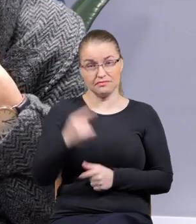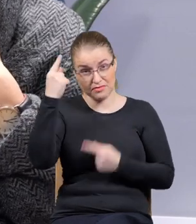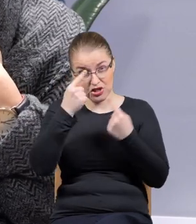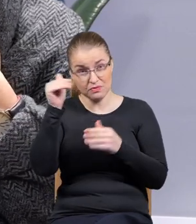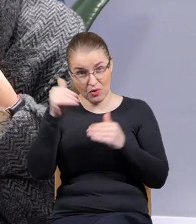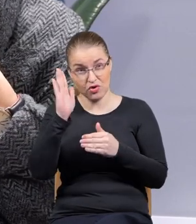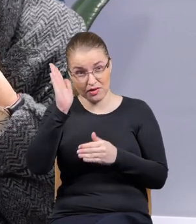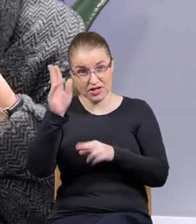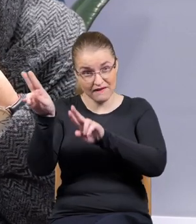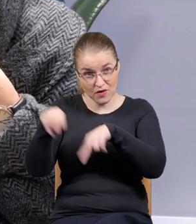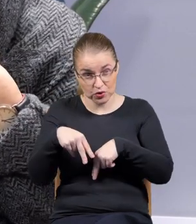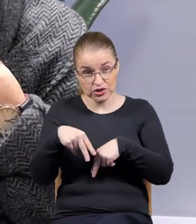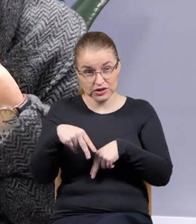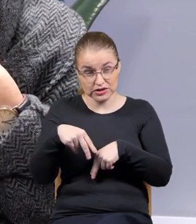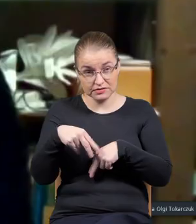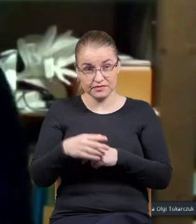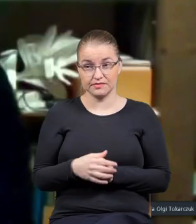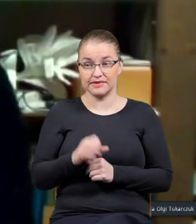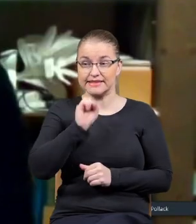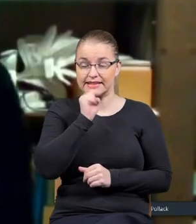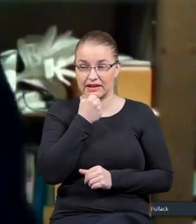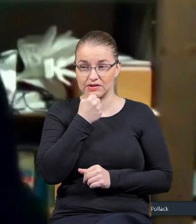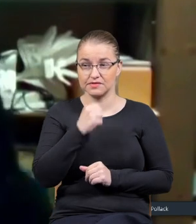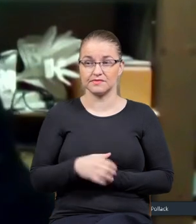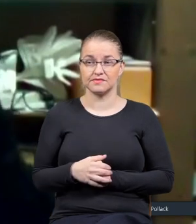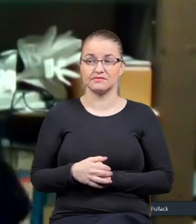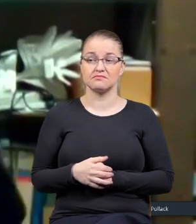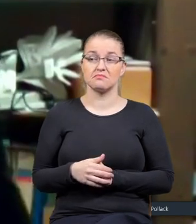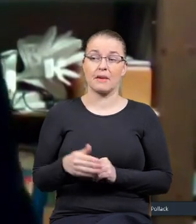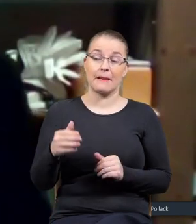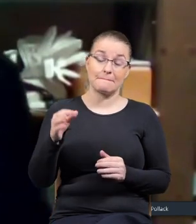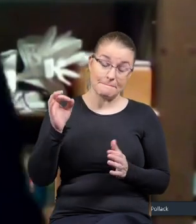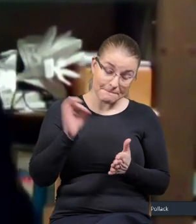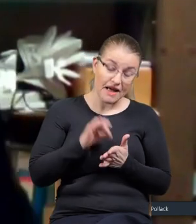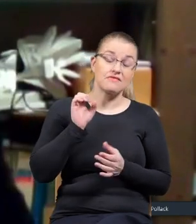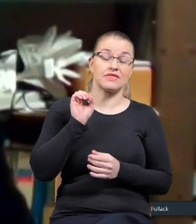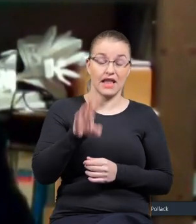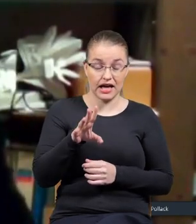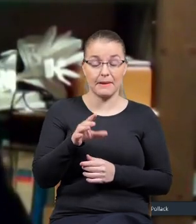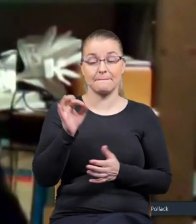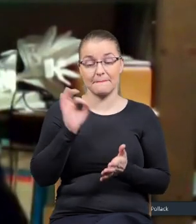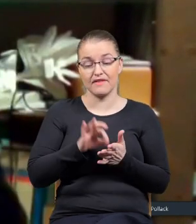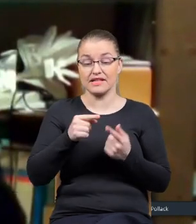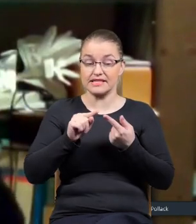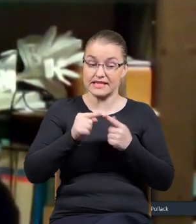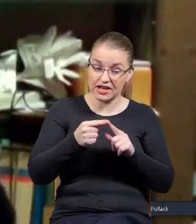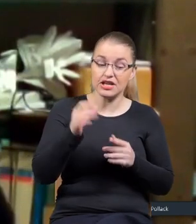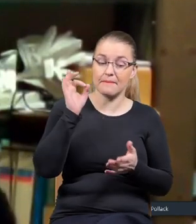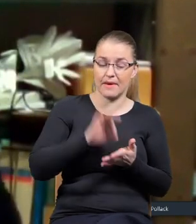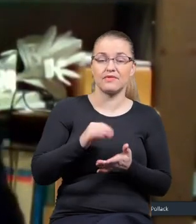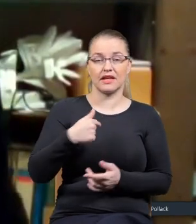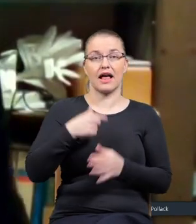pamięć wraca na starość? No chyba tak. No w pewnym sensie na pewno. Ja teraz